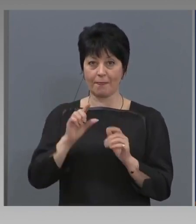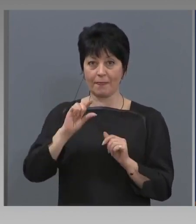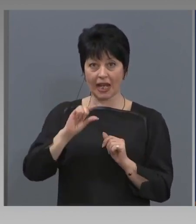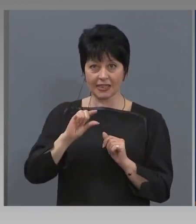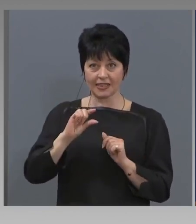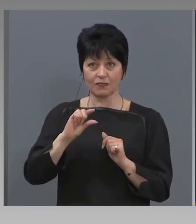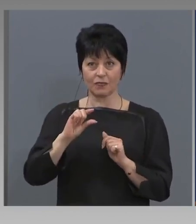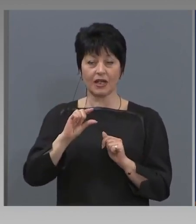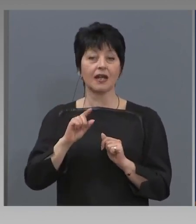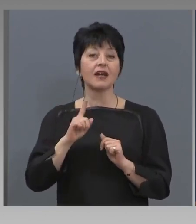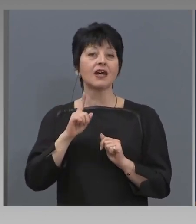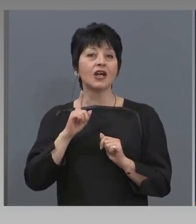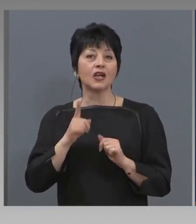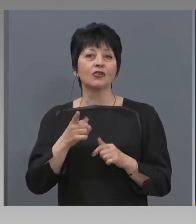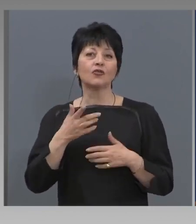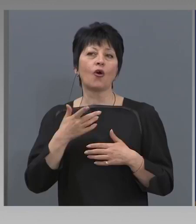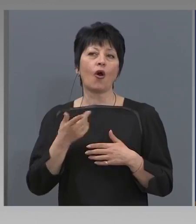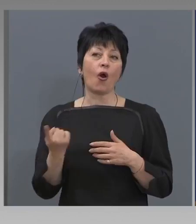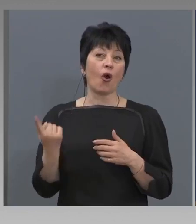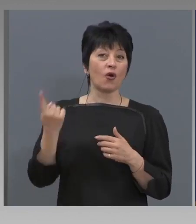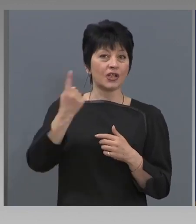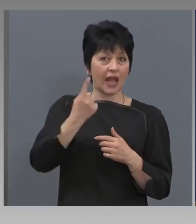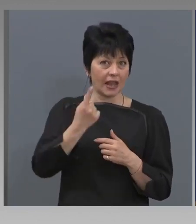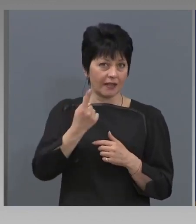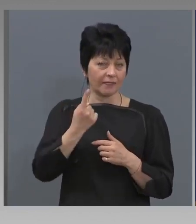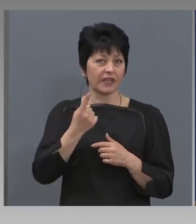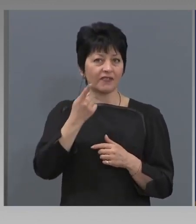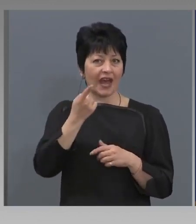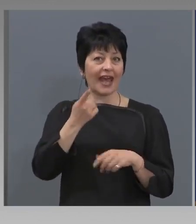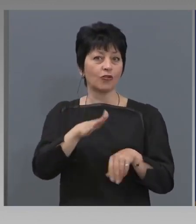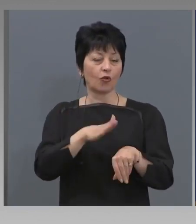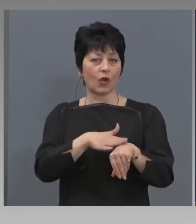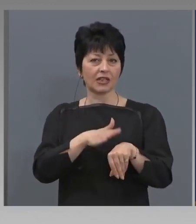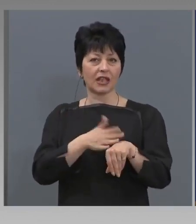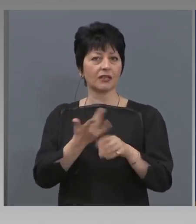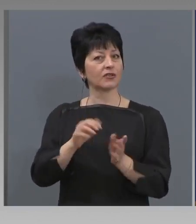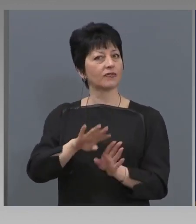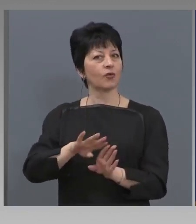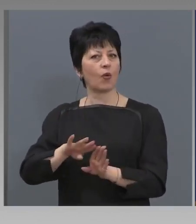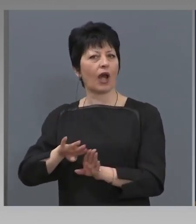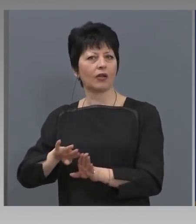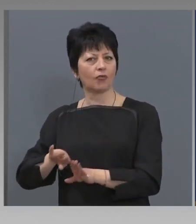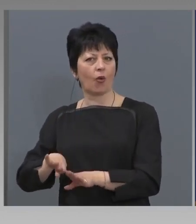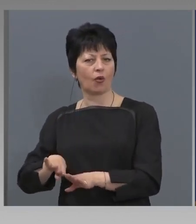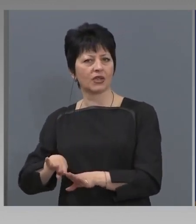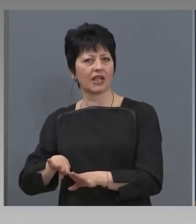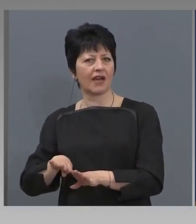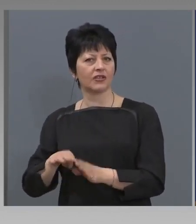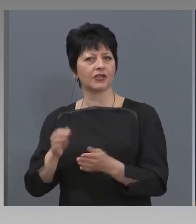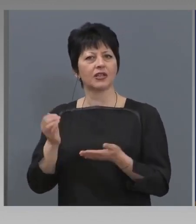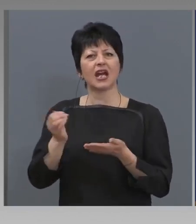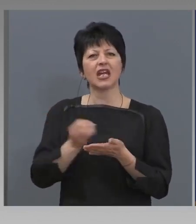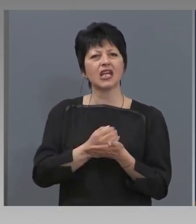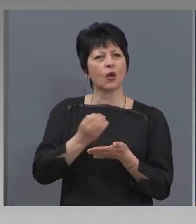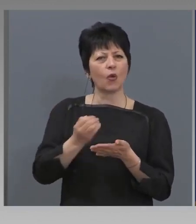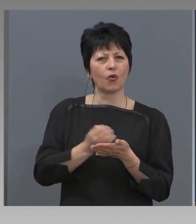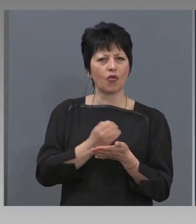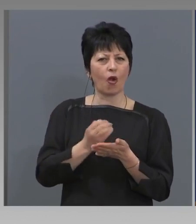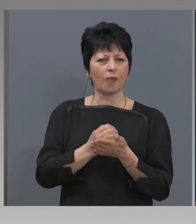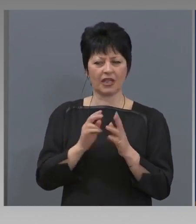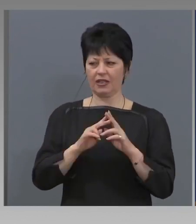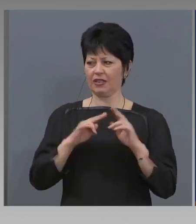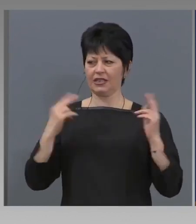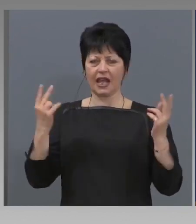максимума, но те още веднъж са доказателство, че когато оставиш економики, цели,